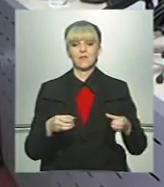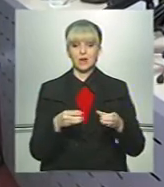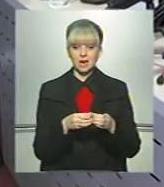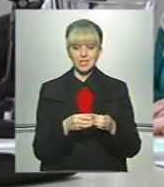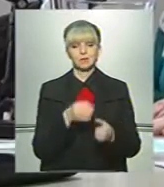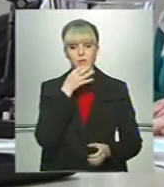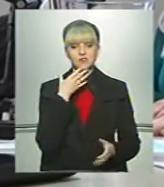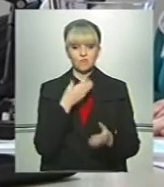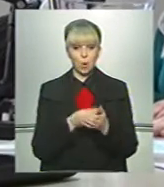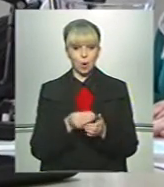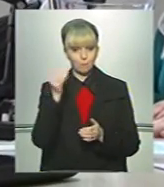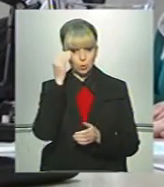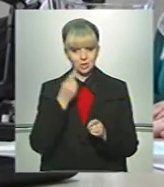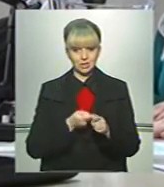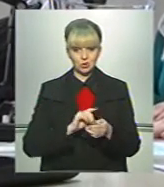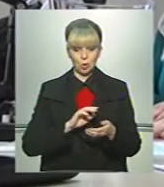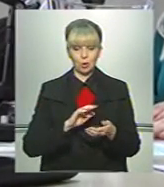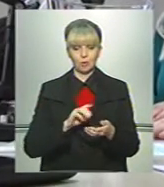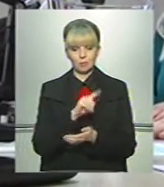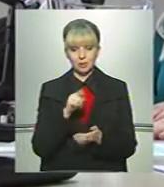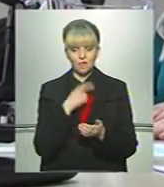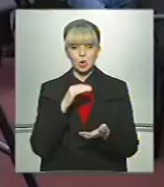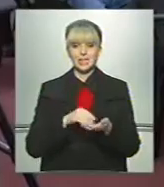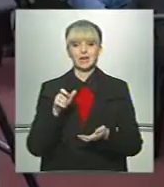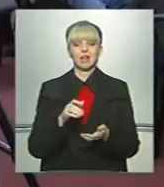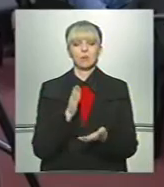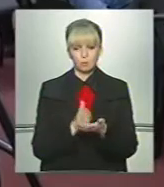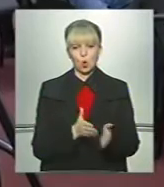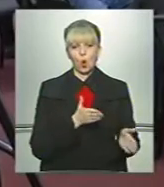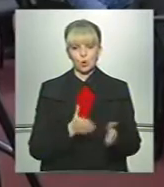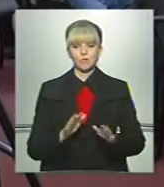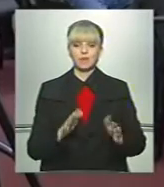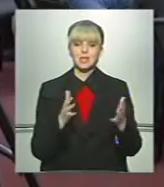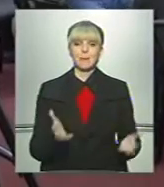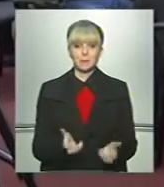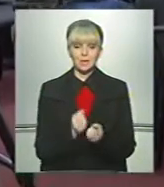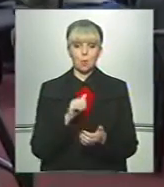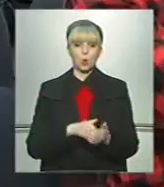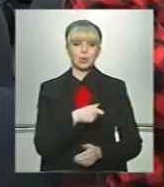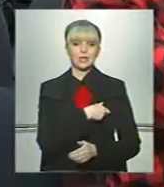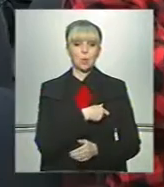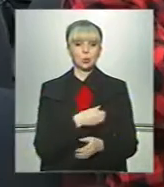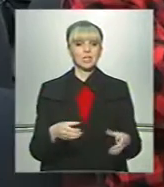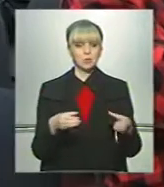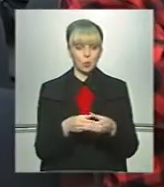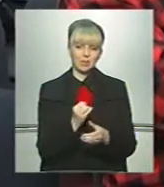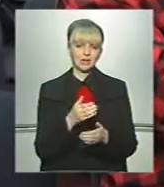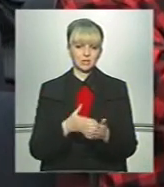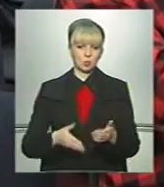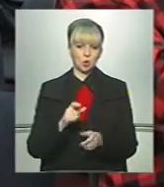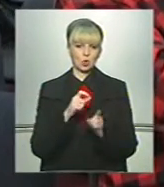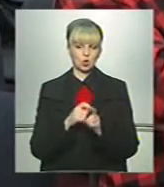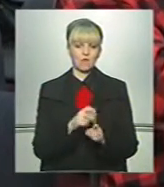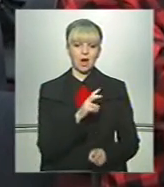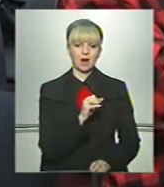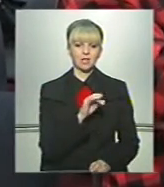висловив свою позицію з цього питання, каже, секретарем бути готовий у разі підтримки від депутатського корпусу і спростовує слова